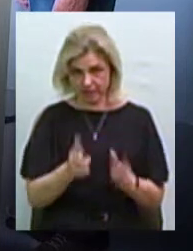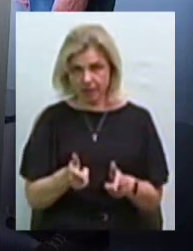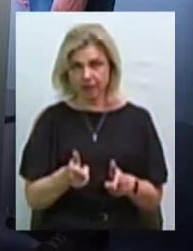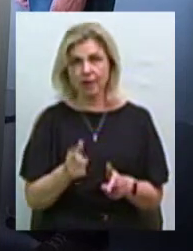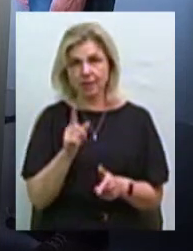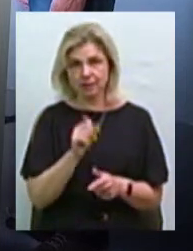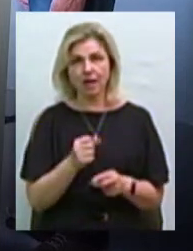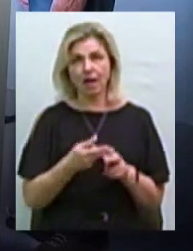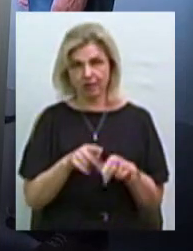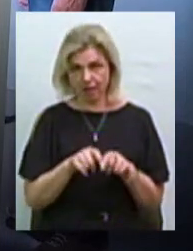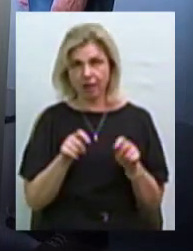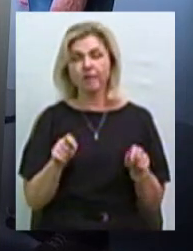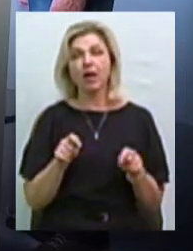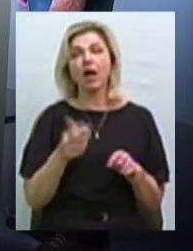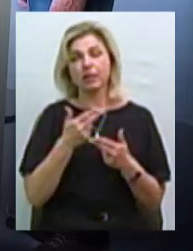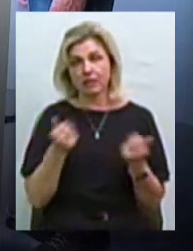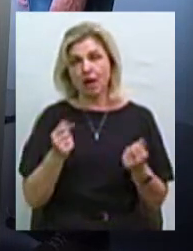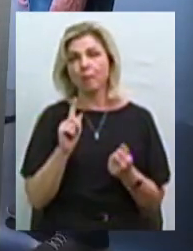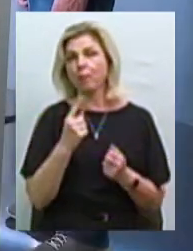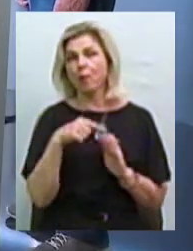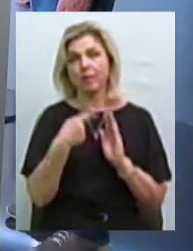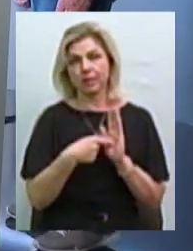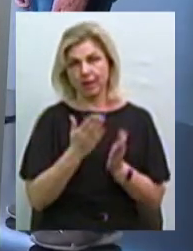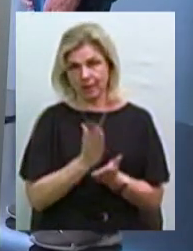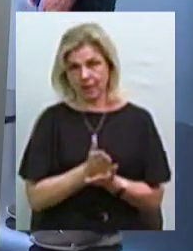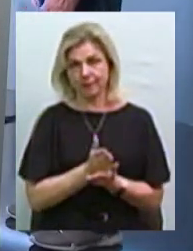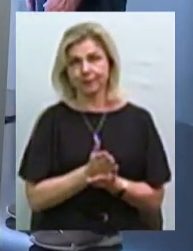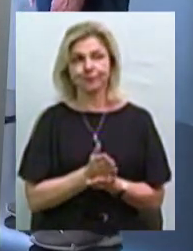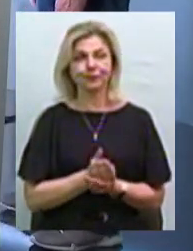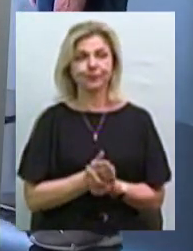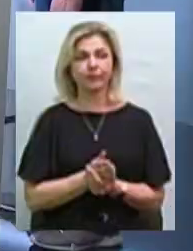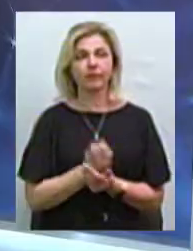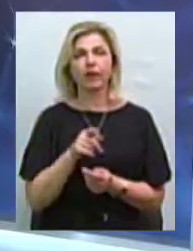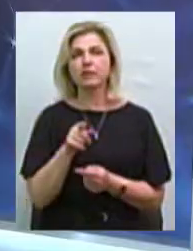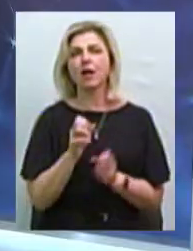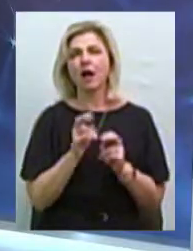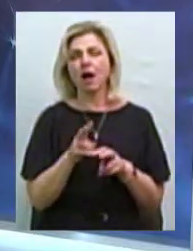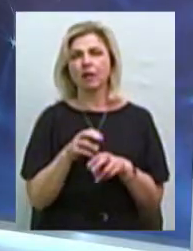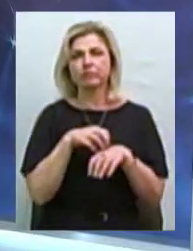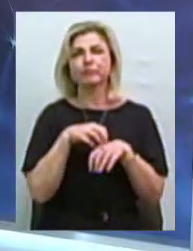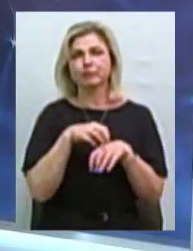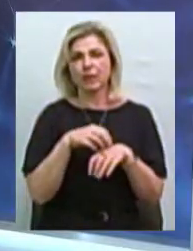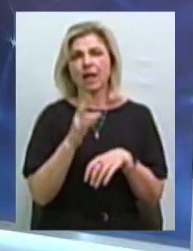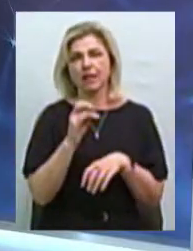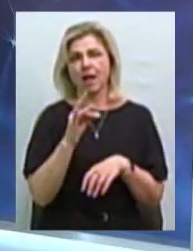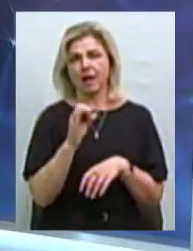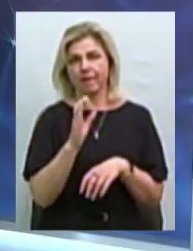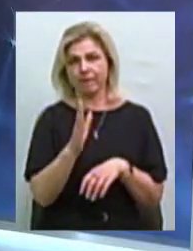земли? Тому що питання є, це як нарив, як гній, який потрібно